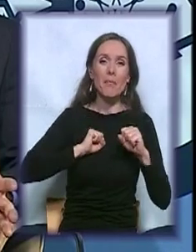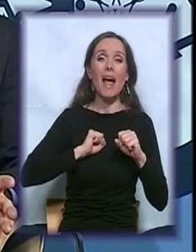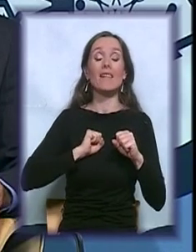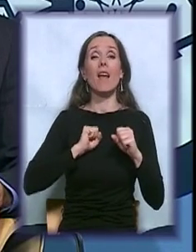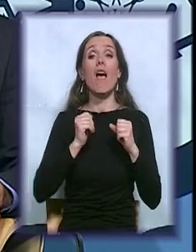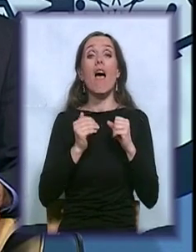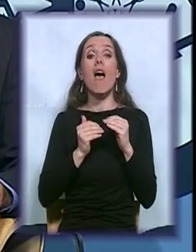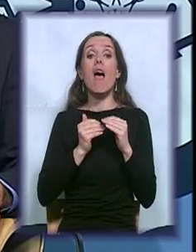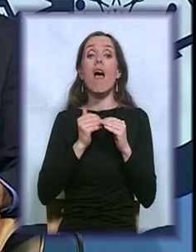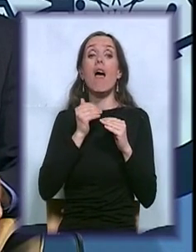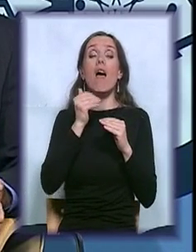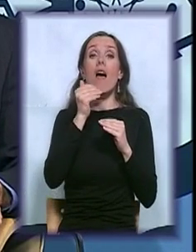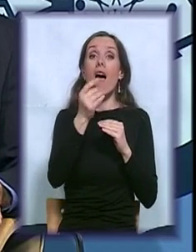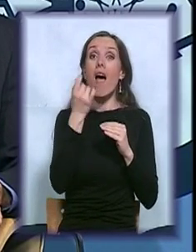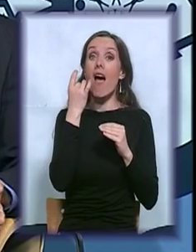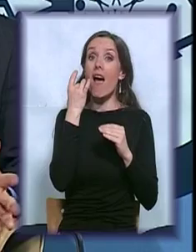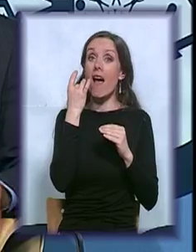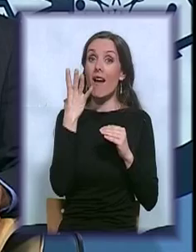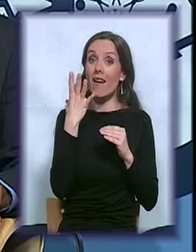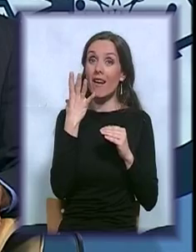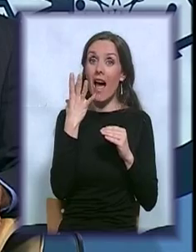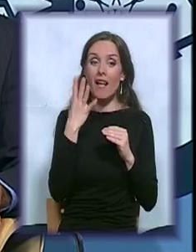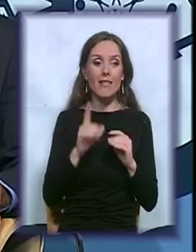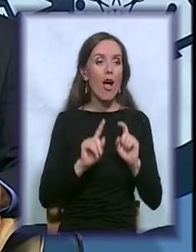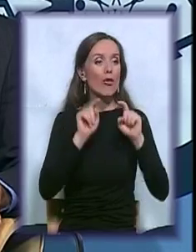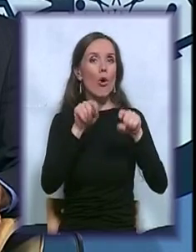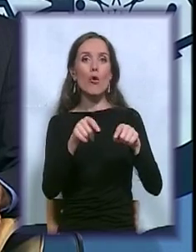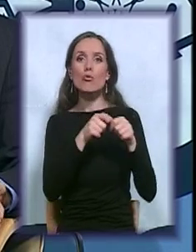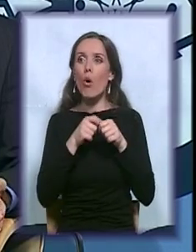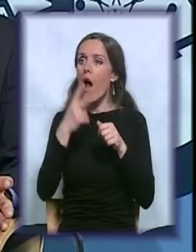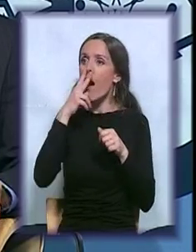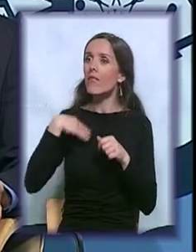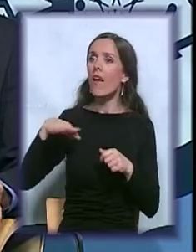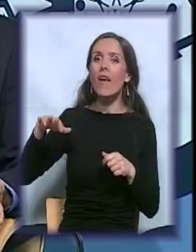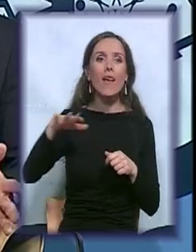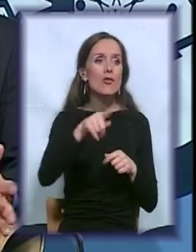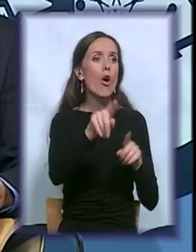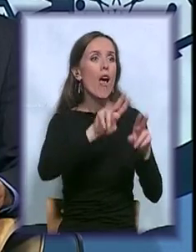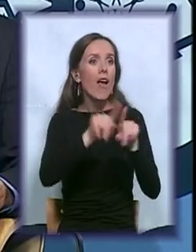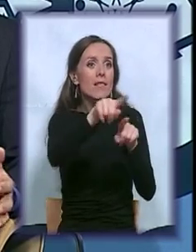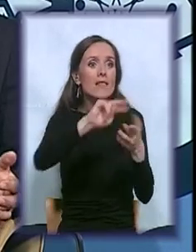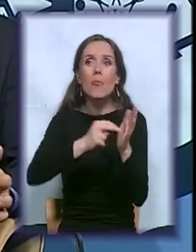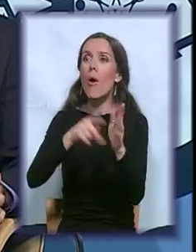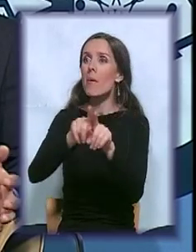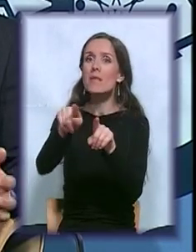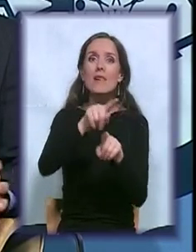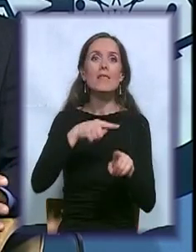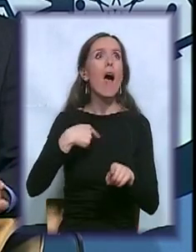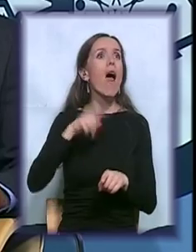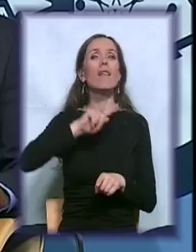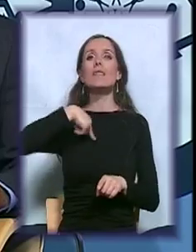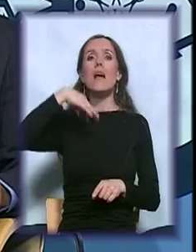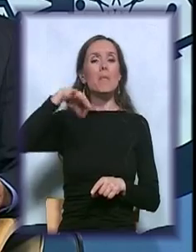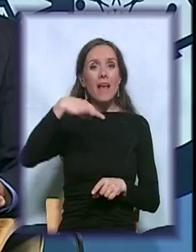kada onda dođu među osobe koje imaju isti problem, onda shvate da nisu sami, shvate da se svi ti